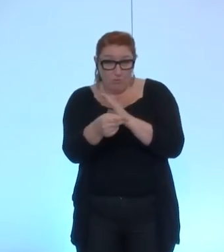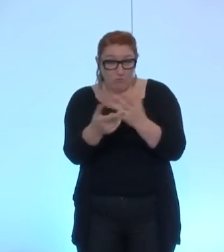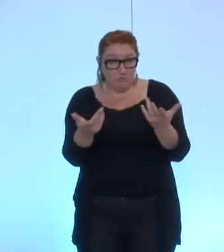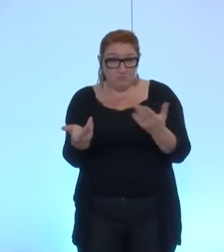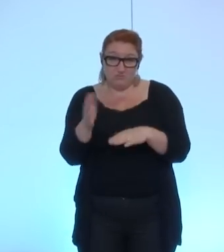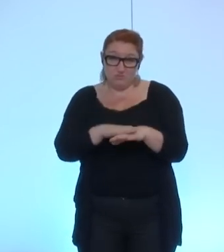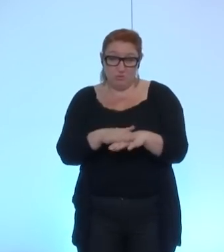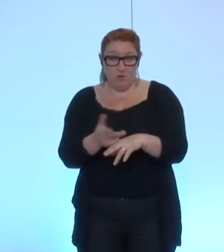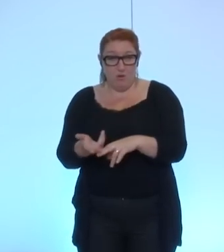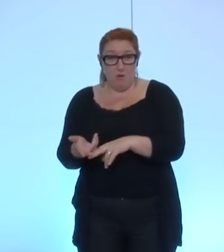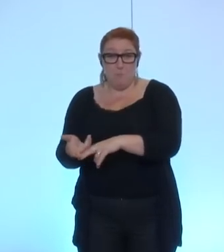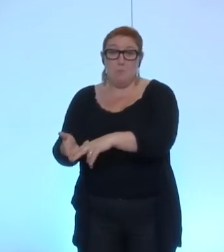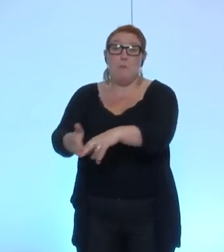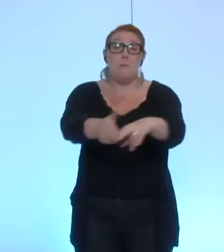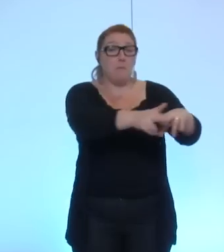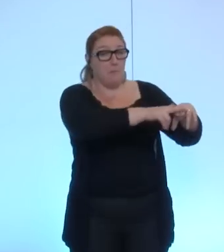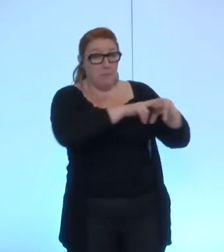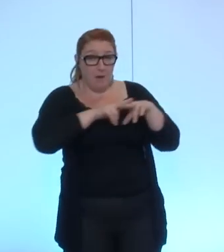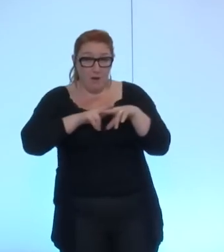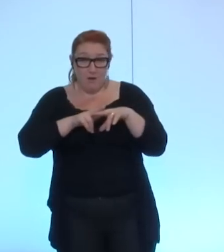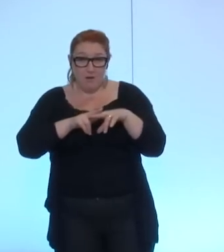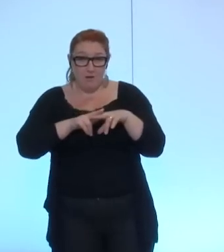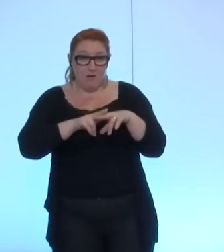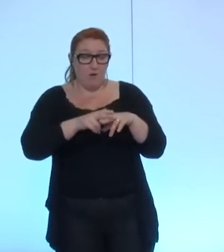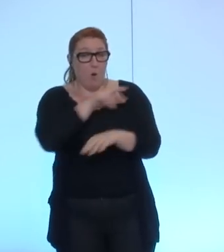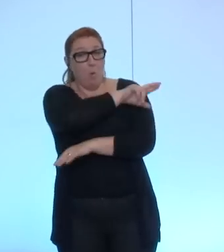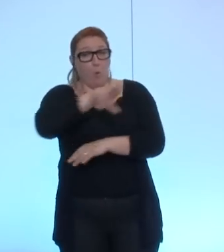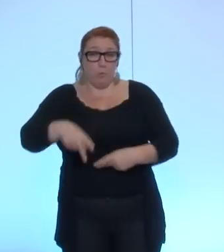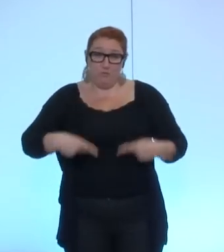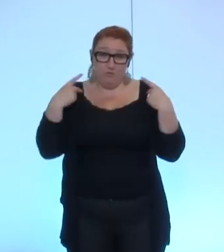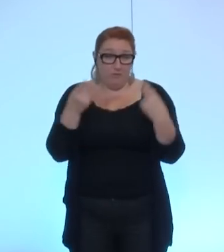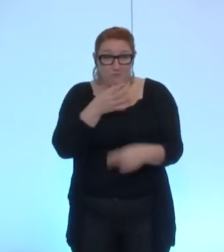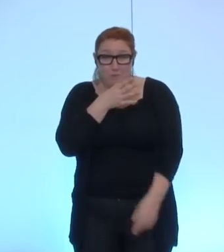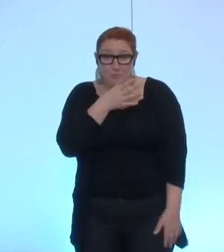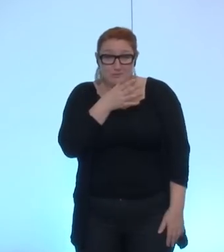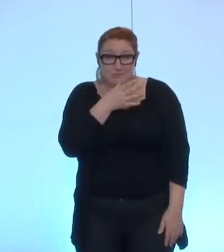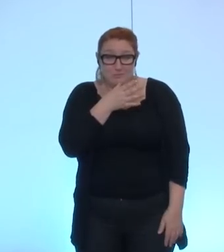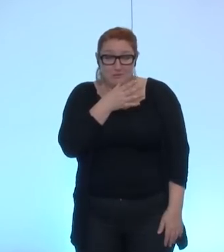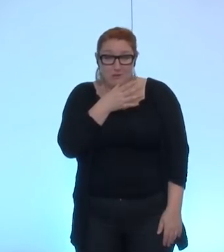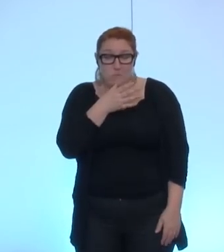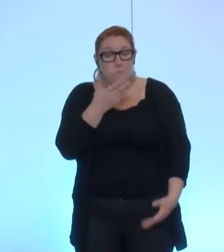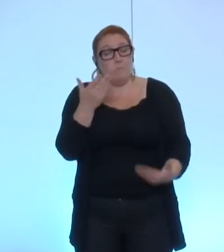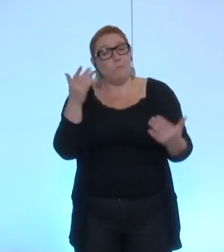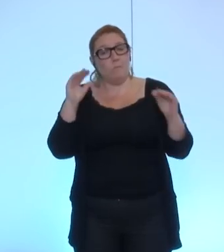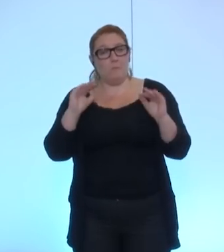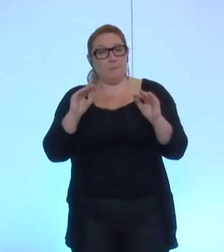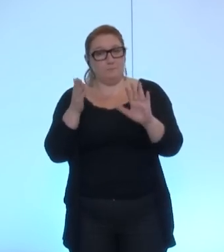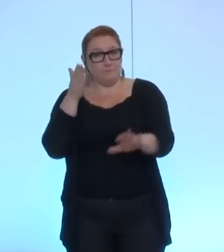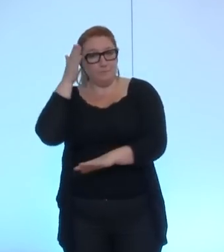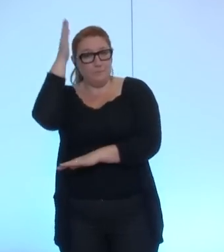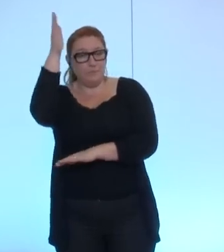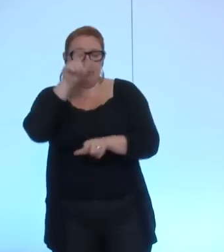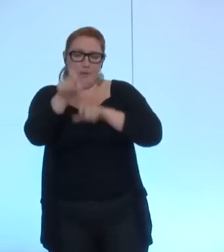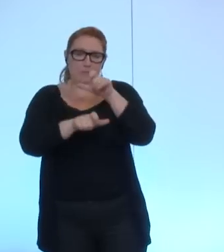que rien ne pourra ramener et pourtant demain les grenoblois pourront dire qu'à Gaza